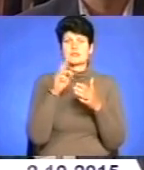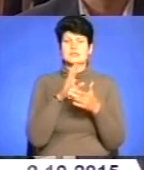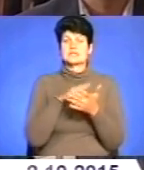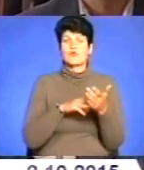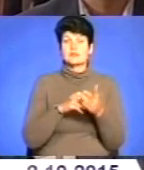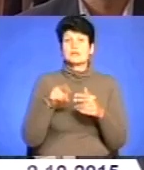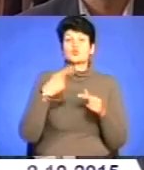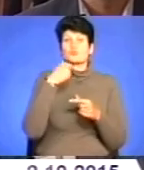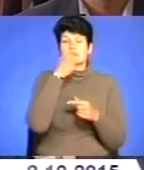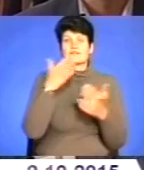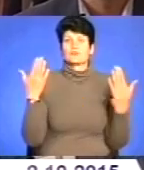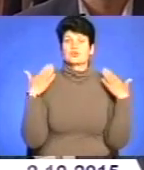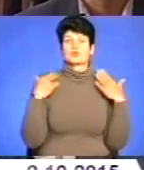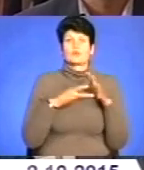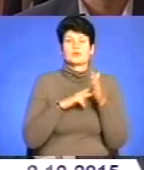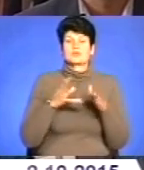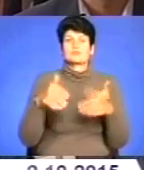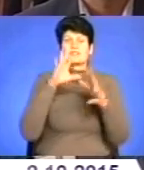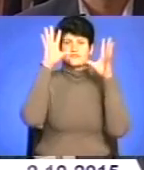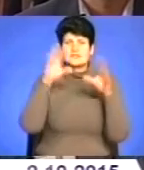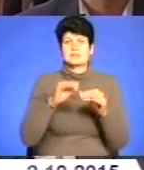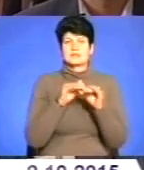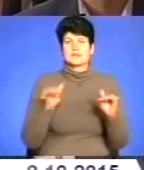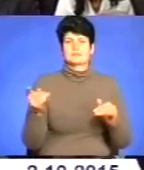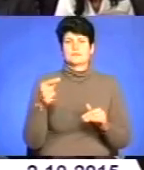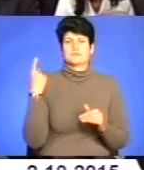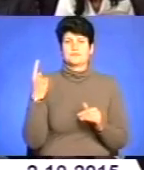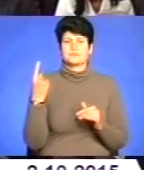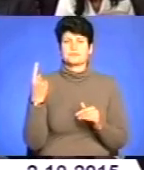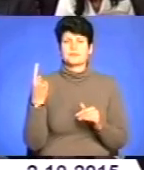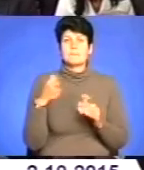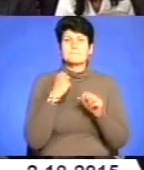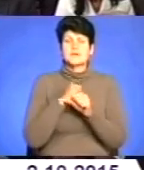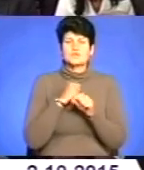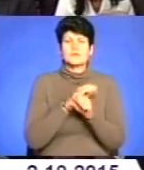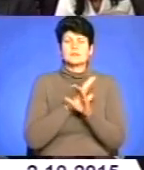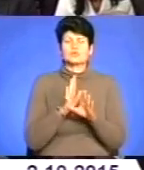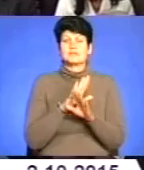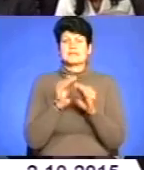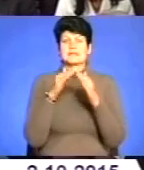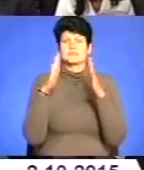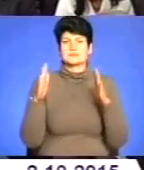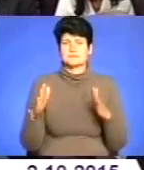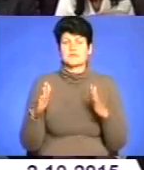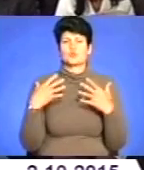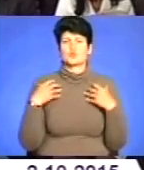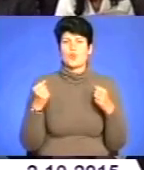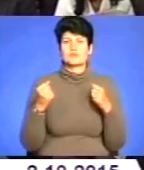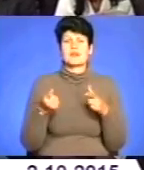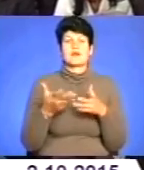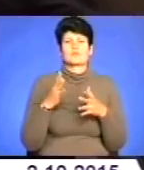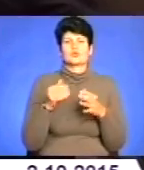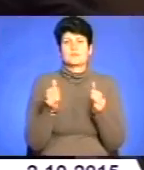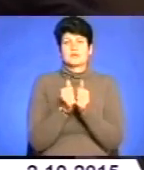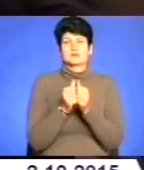наступного року відпочинок планують запропонувати усім дітям з Тернопільщини. Працюватимуть не лише стаціонарні заклади оздоровлення, а й